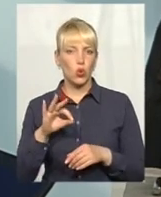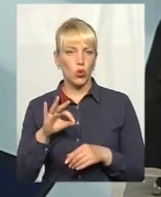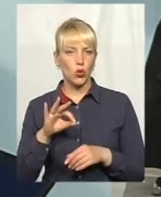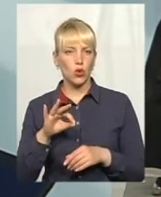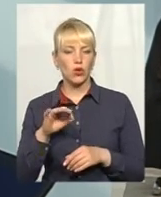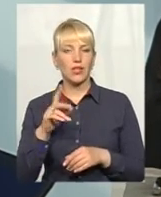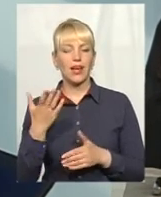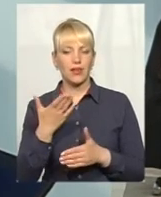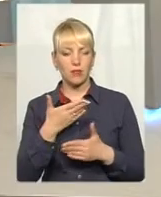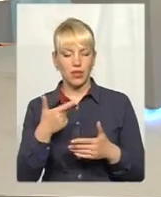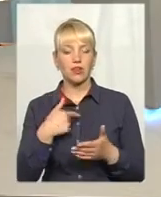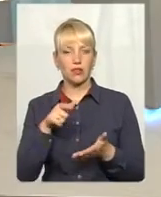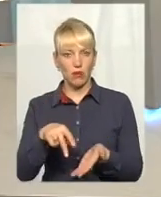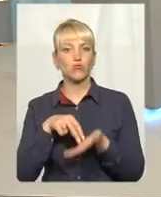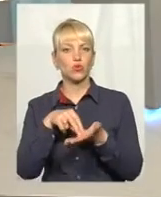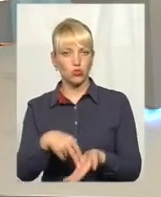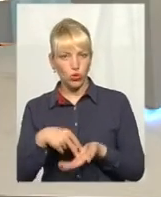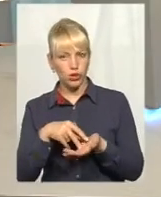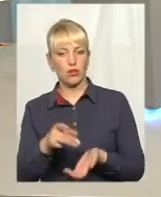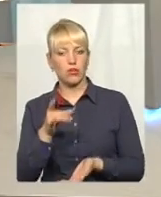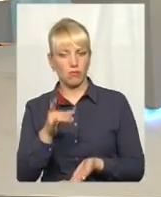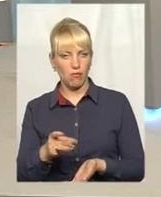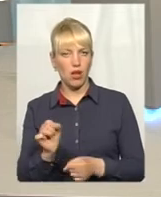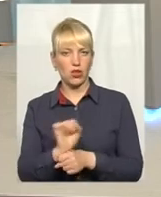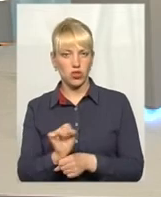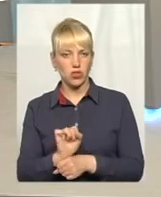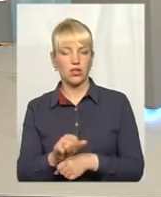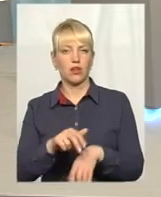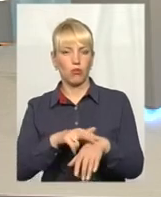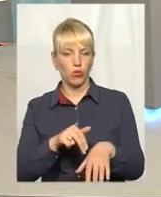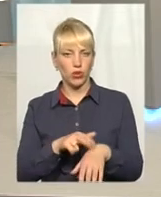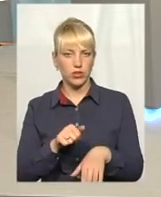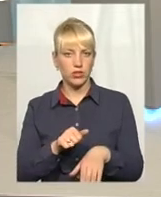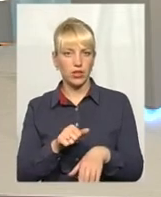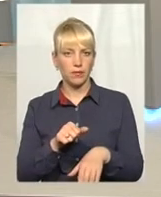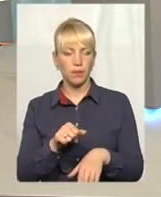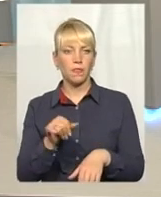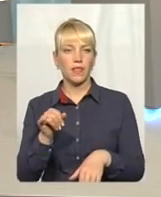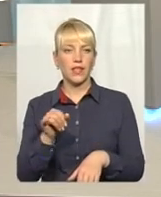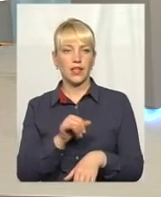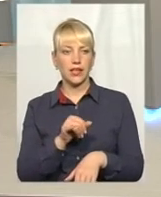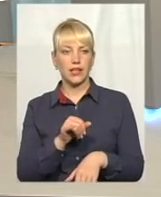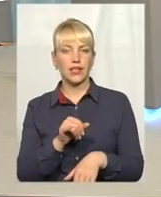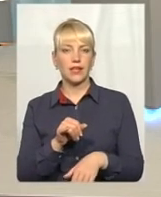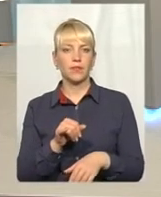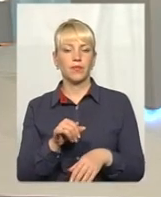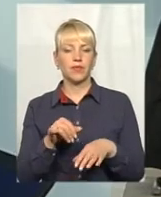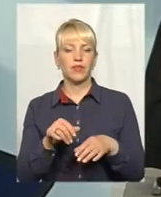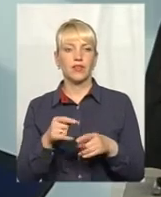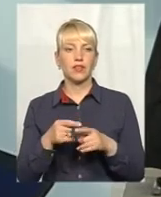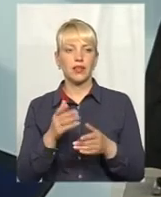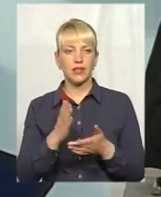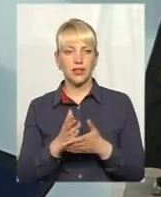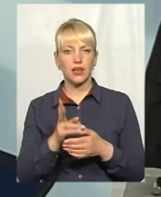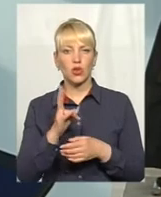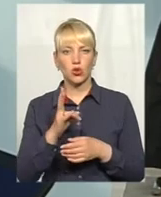стоїть патрульний автомобіль, там стоять патрульні поліцейські. І є екіпажі, які